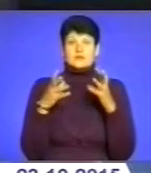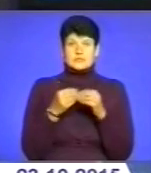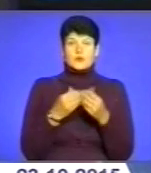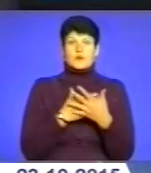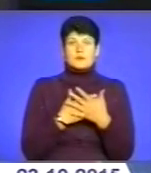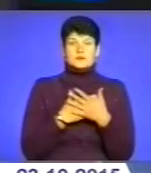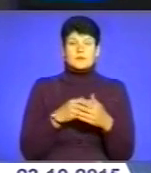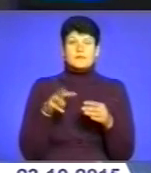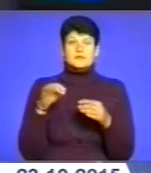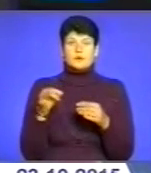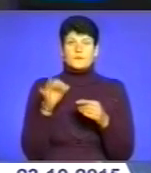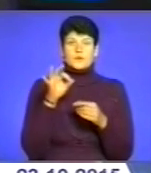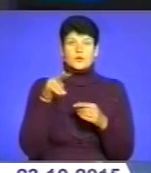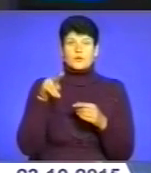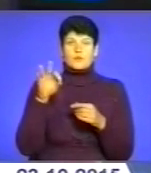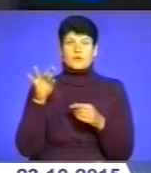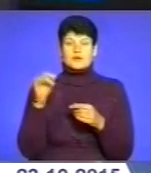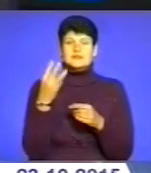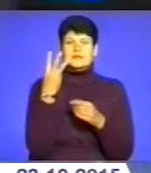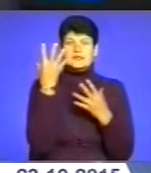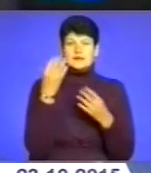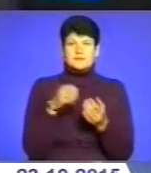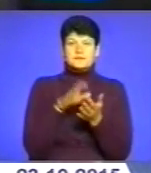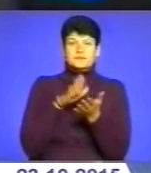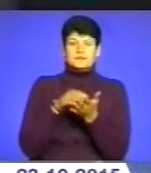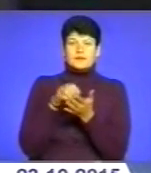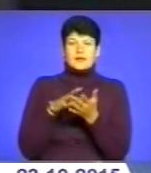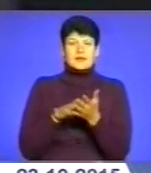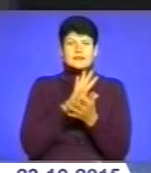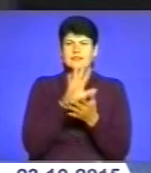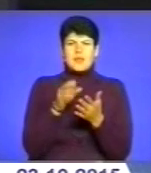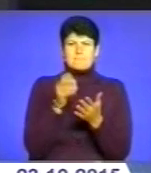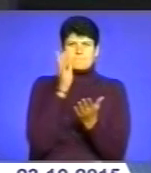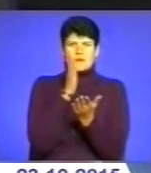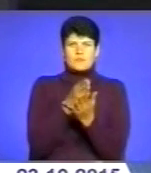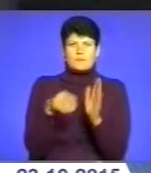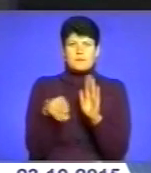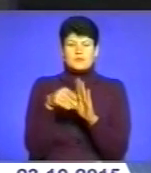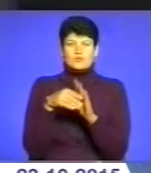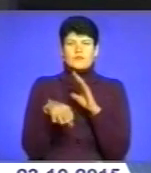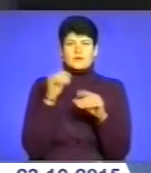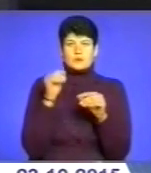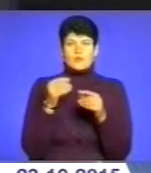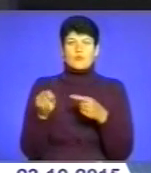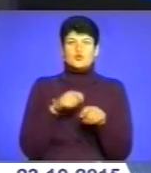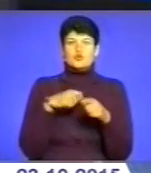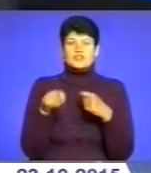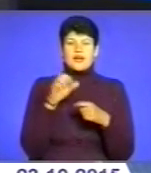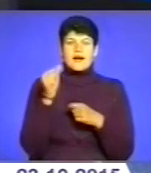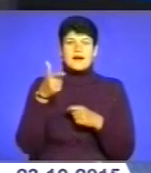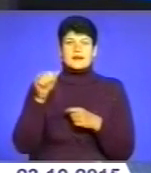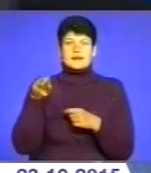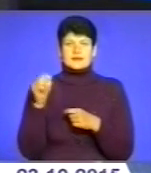«Опора». Втім, вже за три дні до виборів активісти фіксують елементи непрямого підкупу виборців, пошкодження агітматеріалів, розміщення